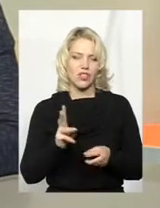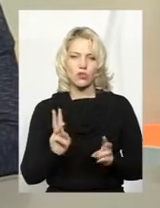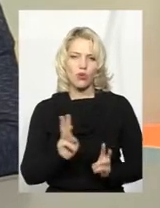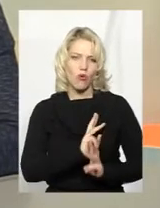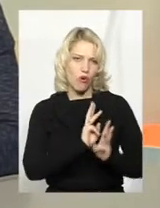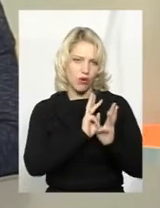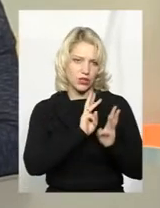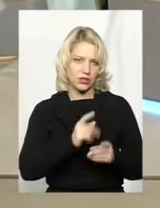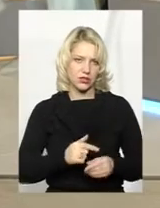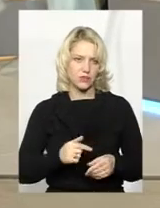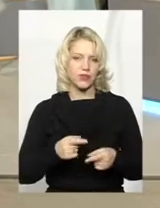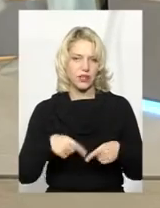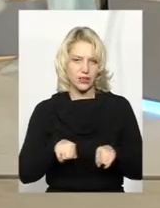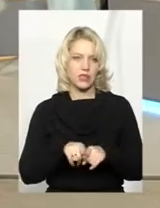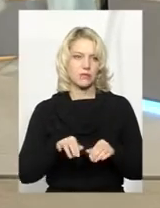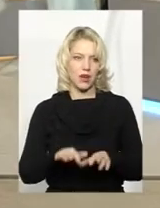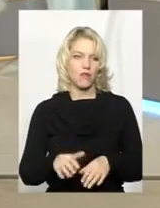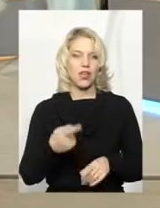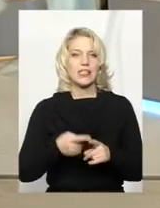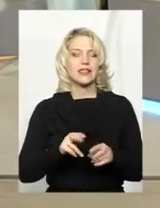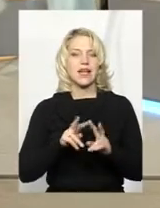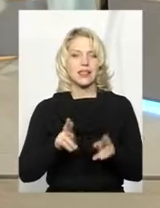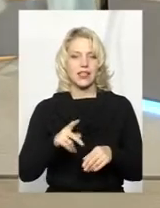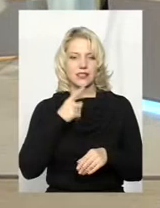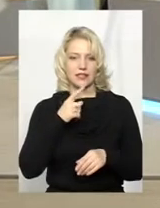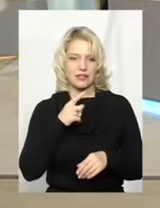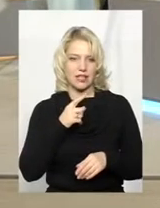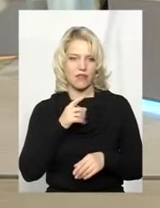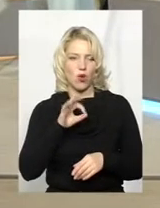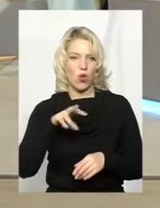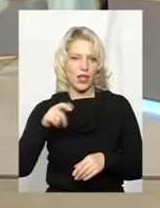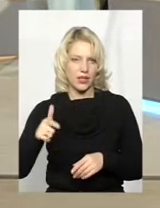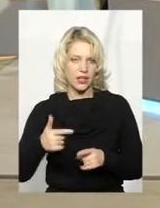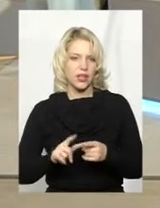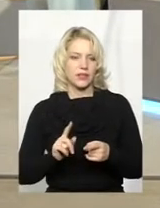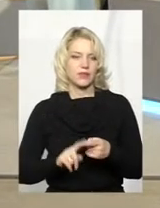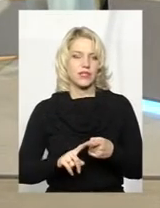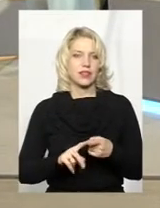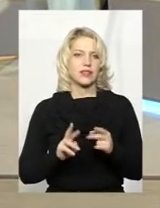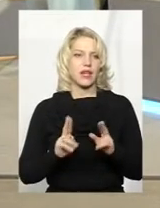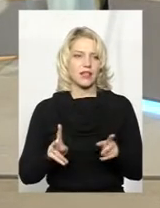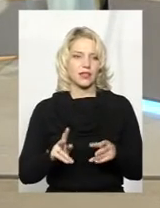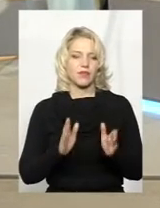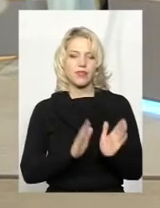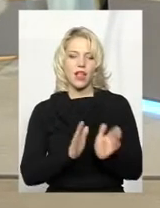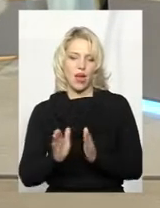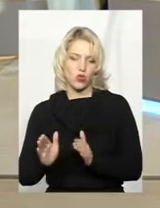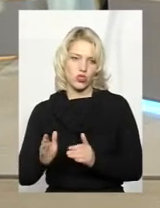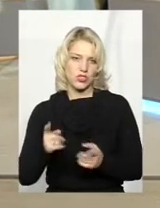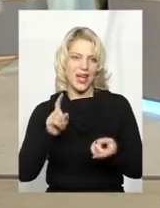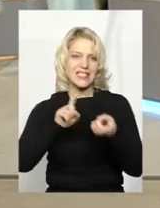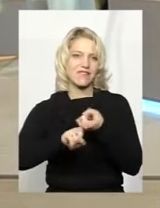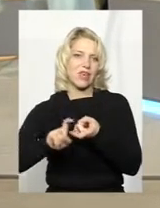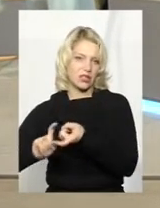якоїсь такої справи. Це вже, як пан Олег сказав, просто налагодження зв'язків йде